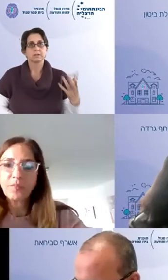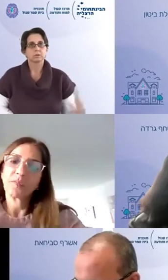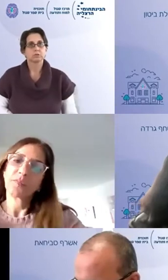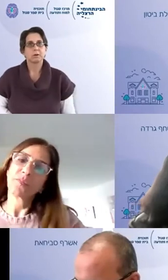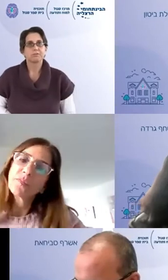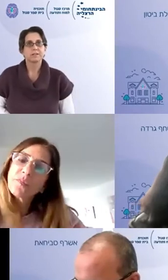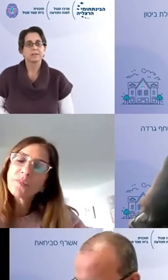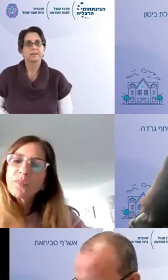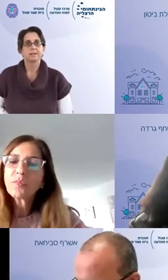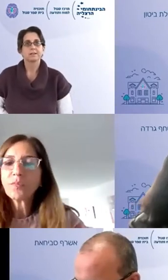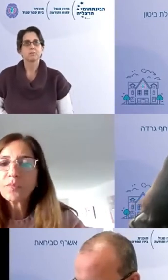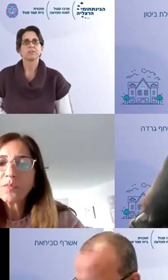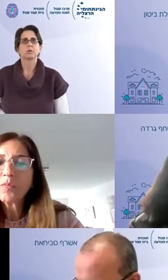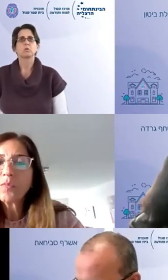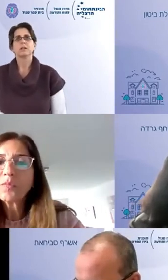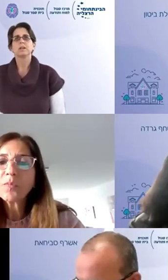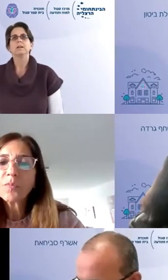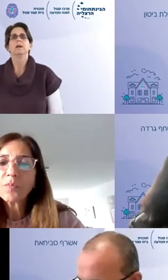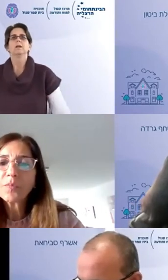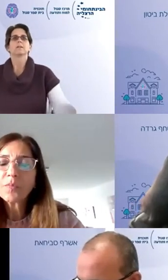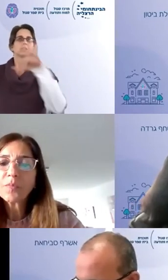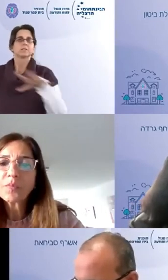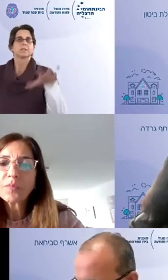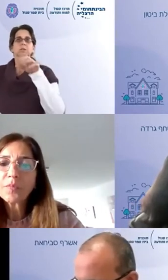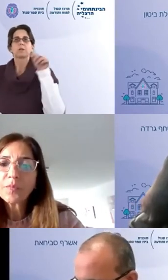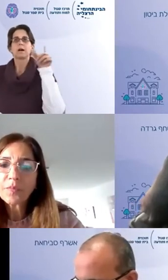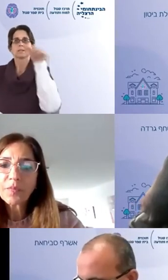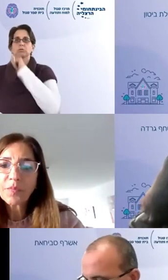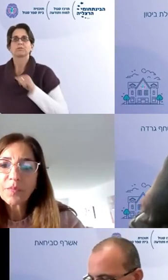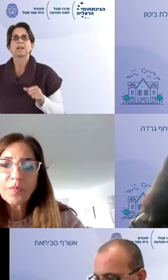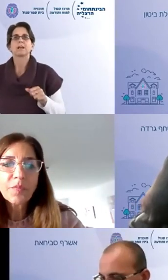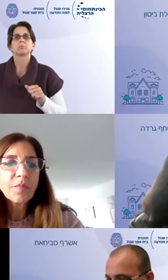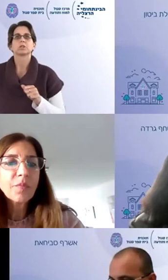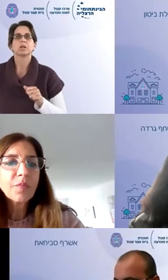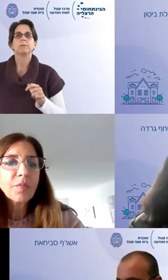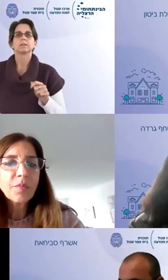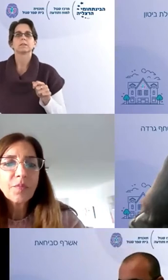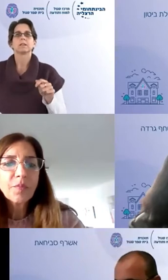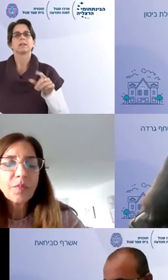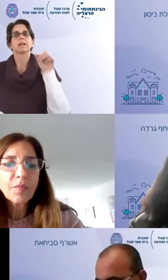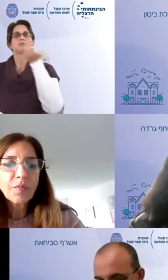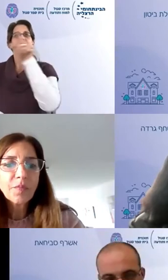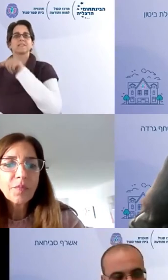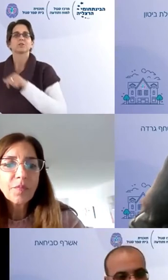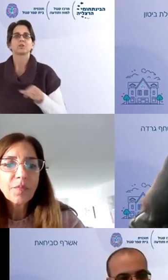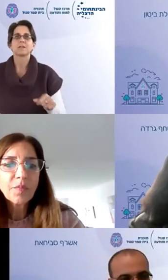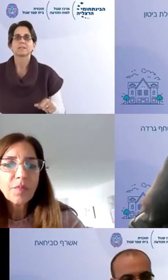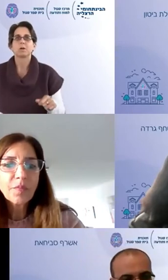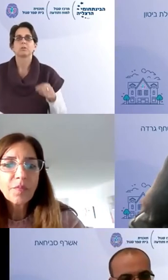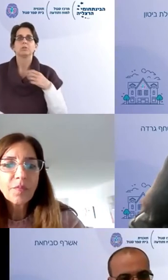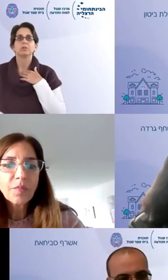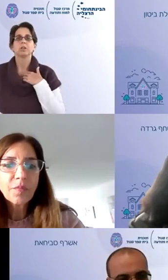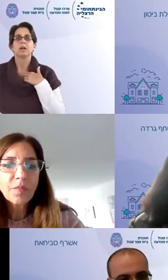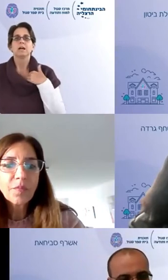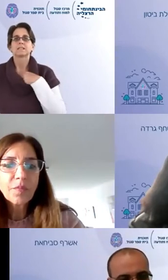לבית הספר איזשהו מאפיין מאפיין ייחודי וכדי שזה יהיה מסודר ואני פשוט אשנה לכם בשם אז אני אלך לפי הסדר שאני רואה